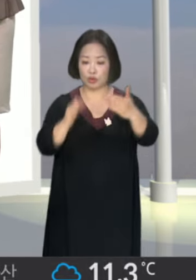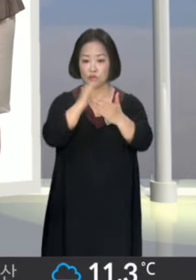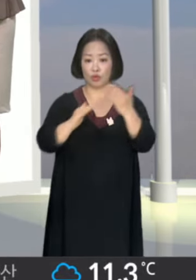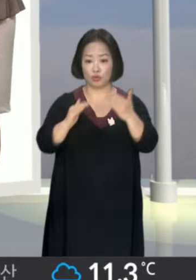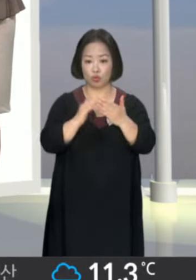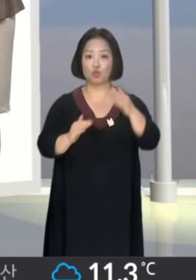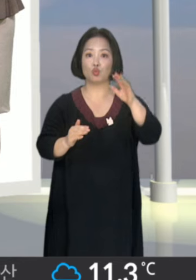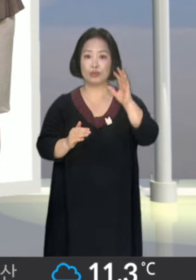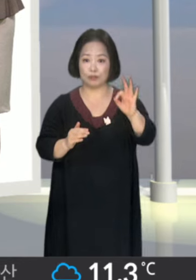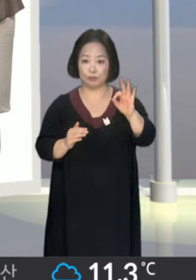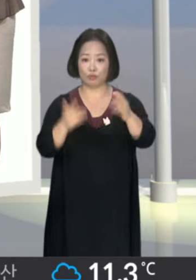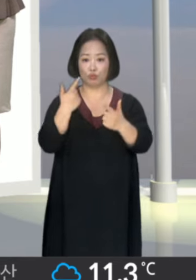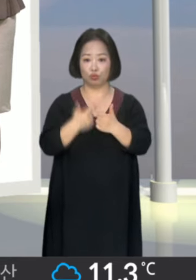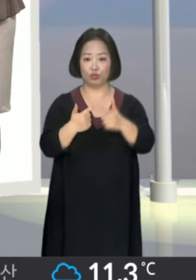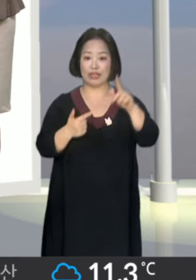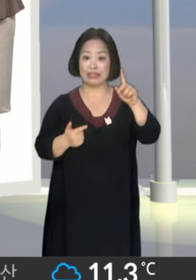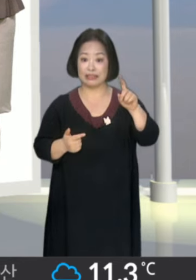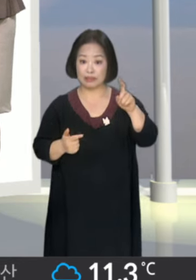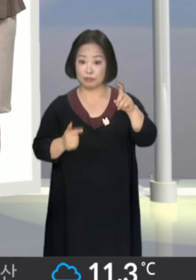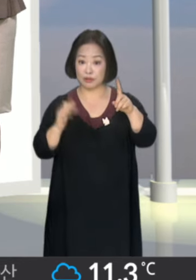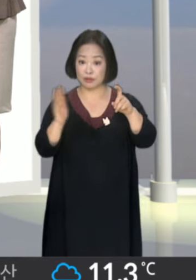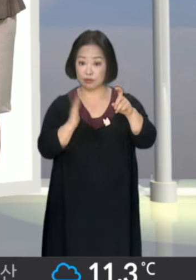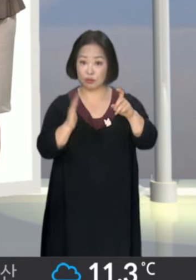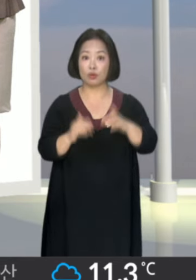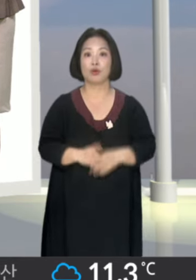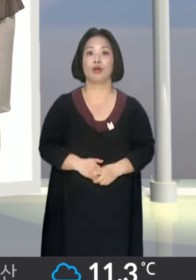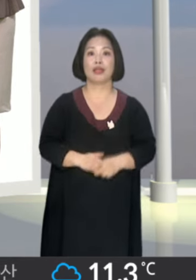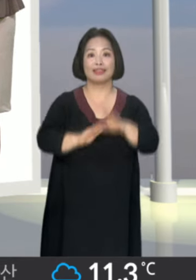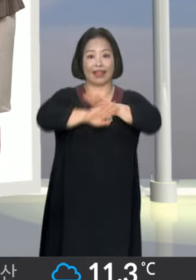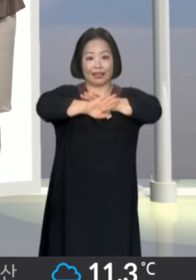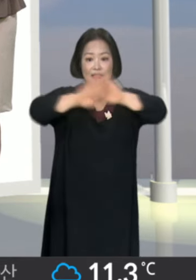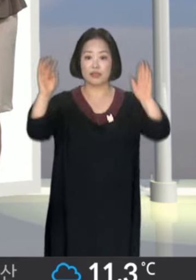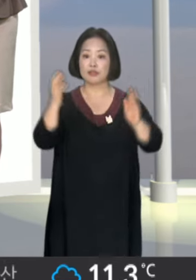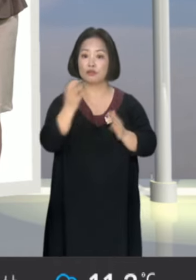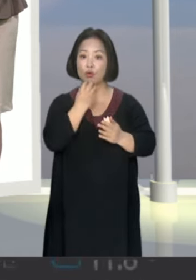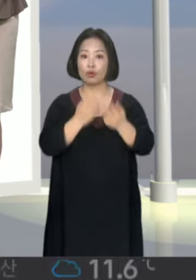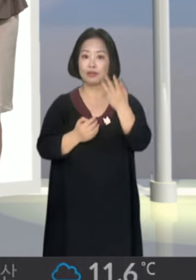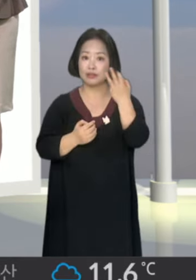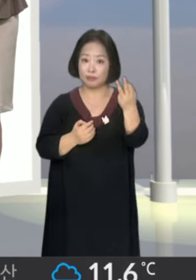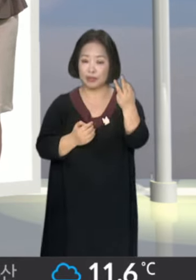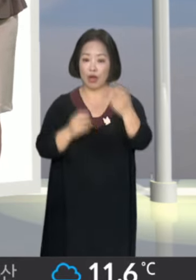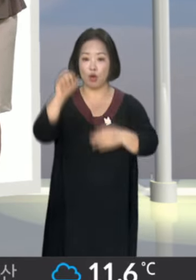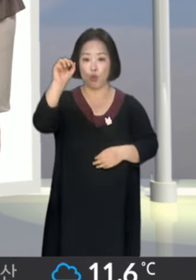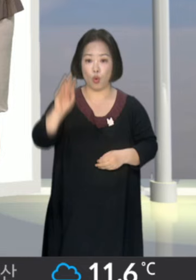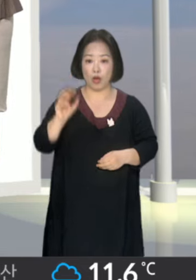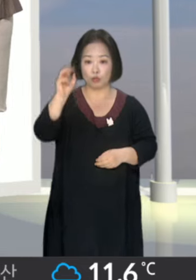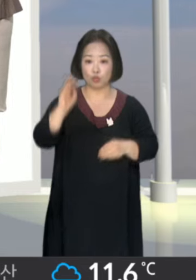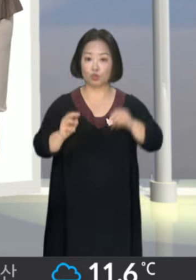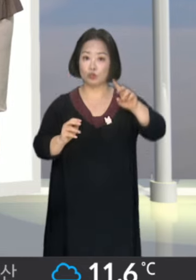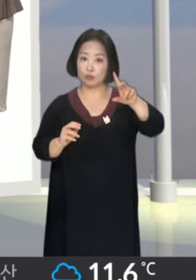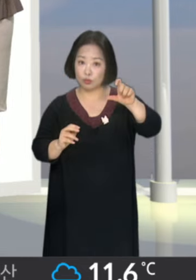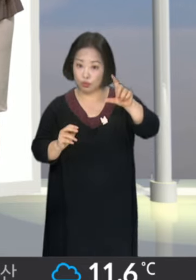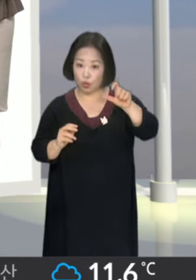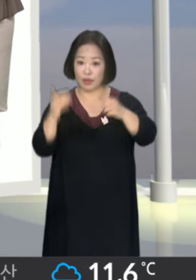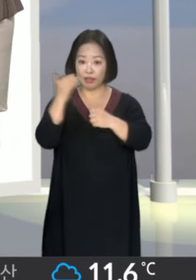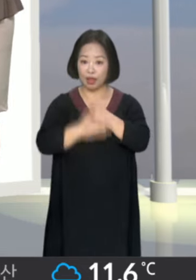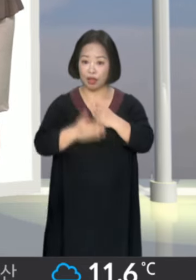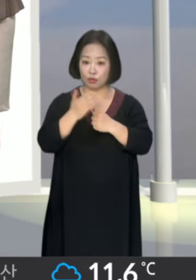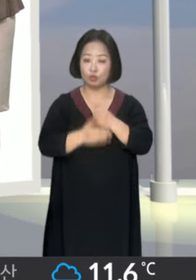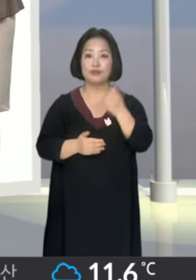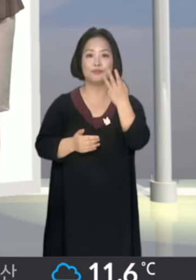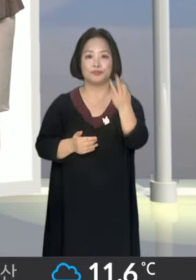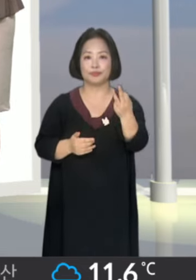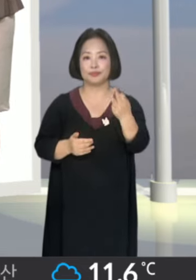전주가 10도, 부산이 11도에서 시작을 하겠고요. 낮에는 서울이 13도, 광주 15도, 대구는